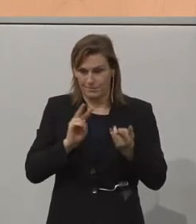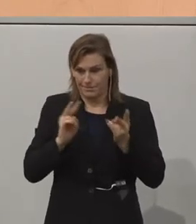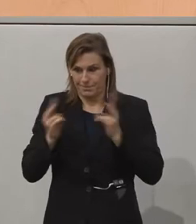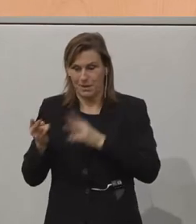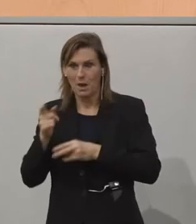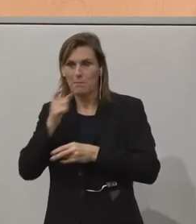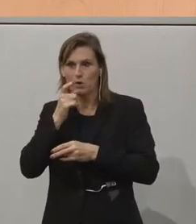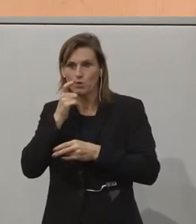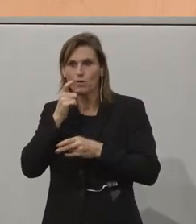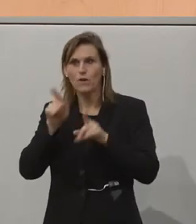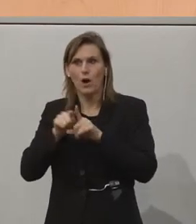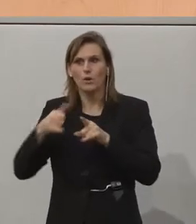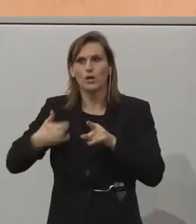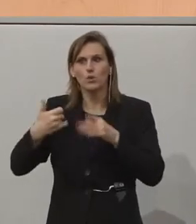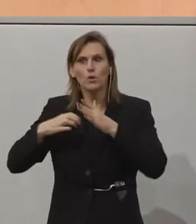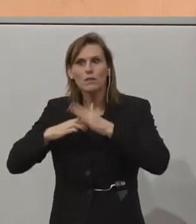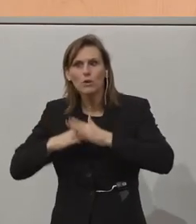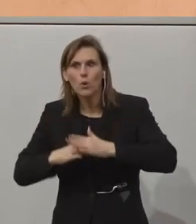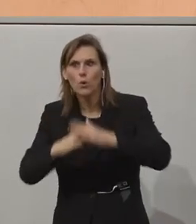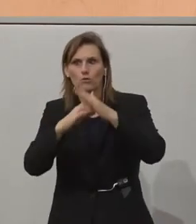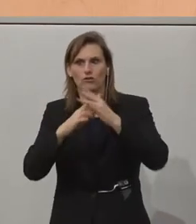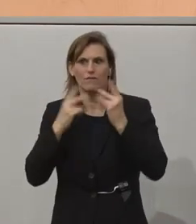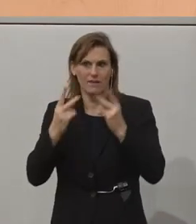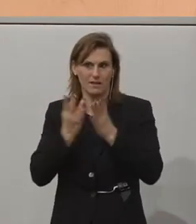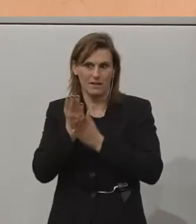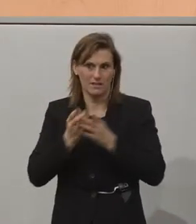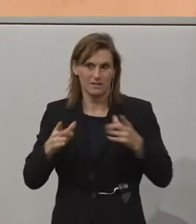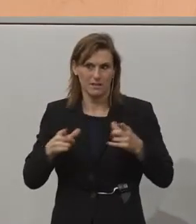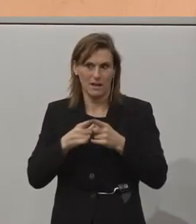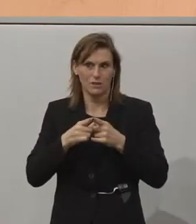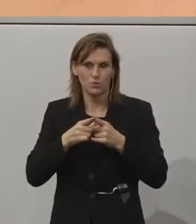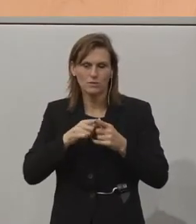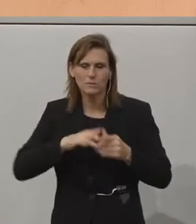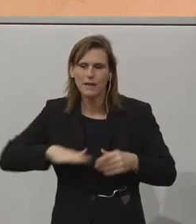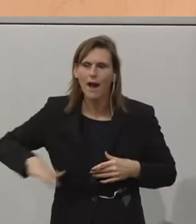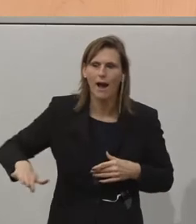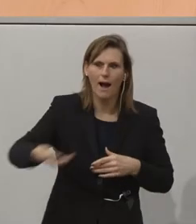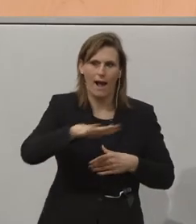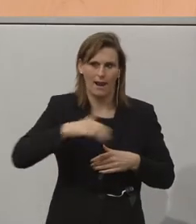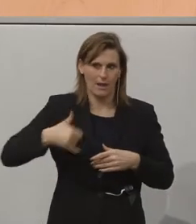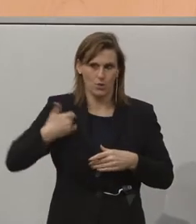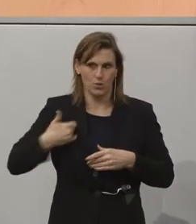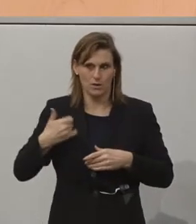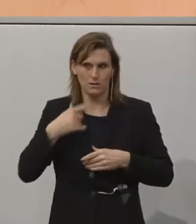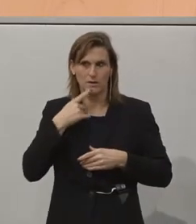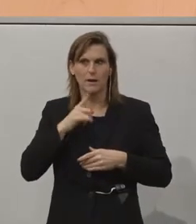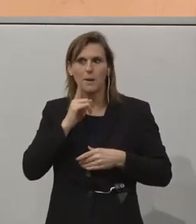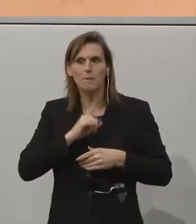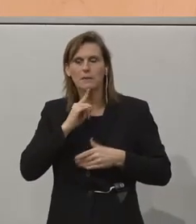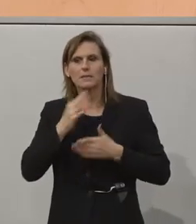eine ganz besonders wichtige Dienstleistung, dass alle Jugendlichen, also heute sprechen wir ein bisschen von den